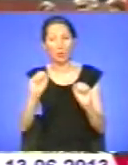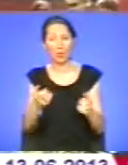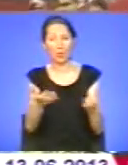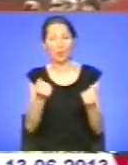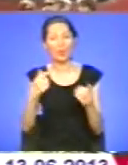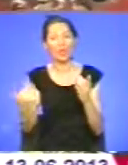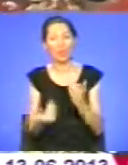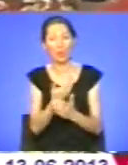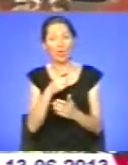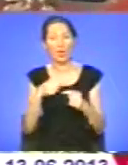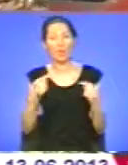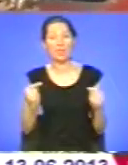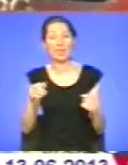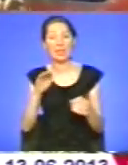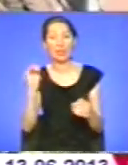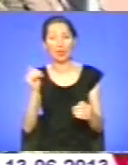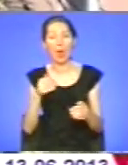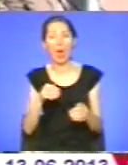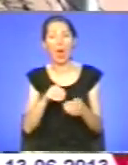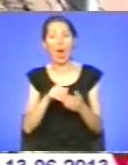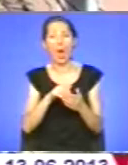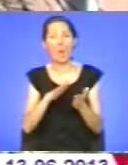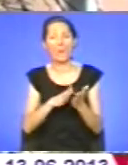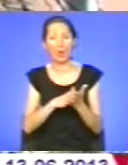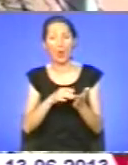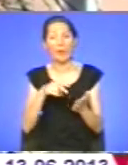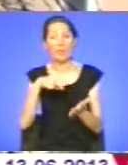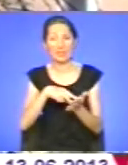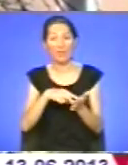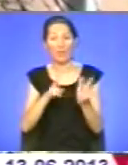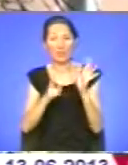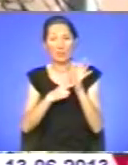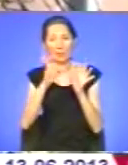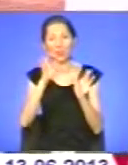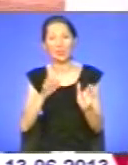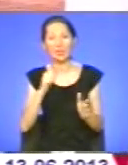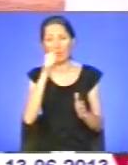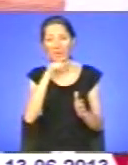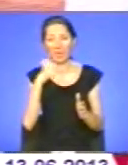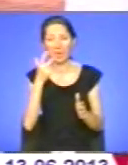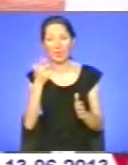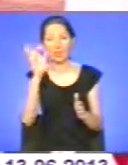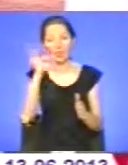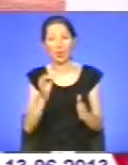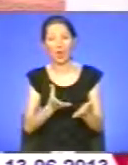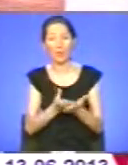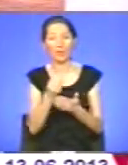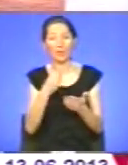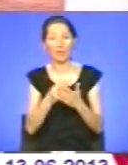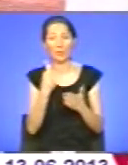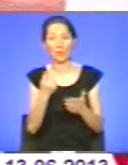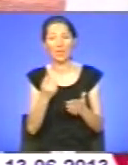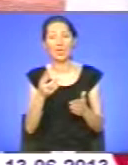Облікова ставка Нацбанку – 7% річних і 3% оплата фонду. Перший внесок – не менше 10%